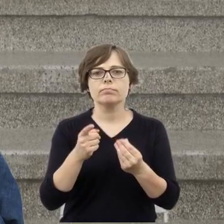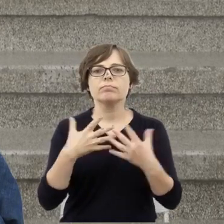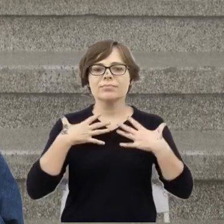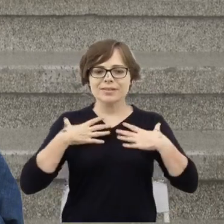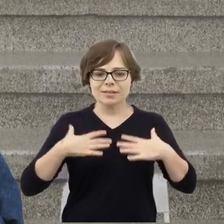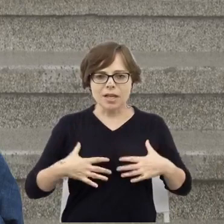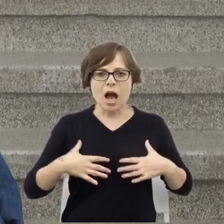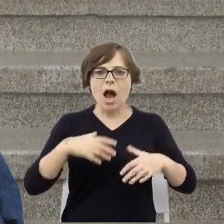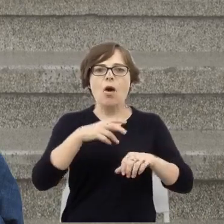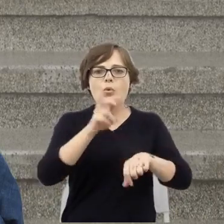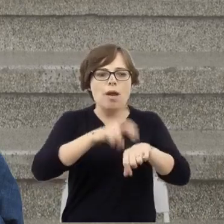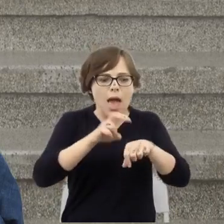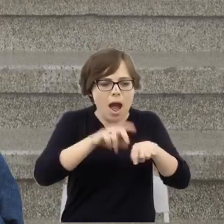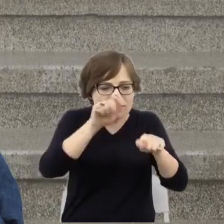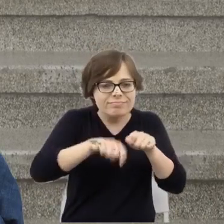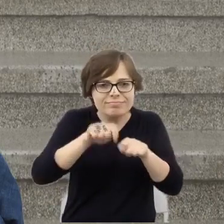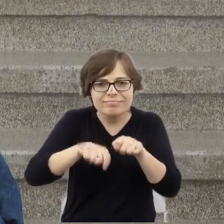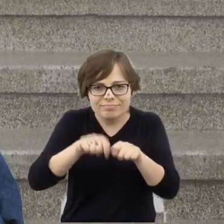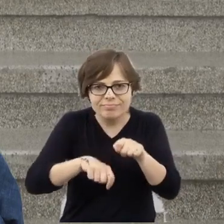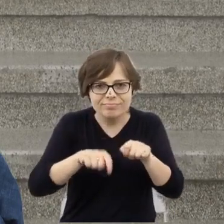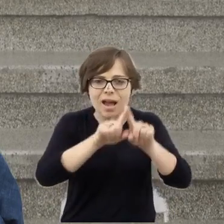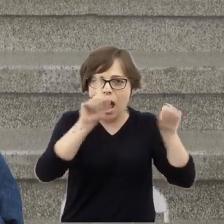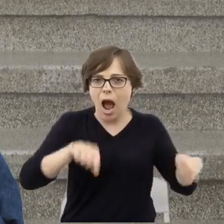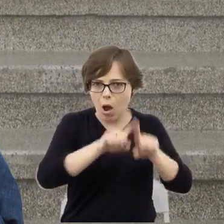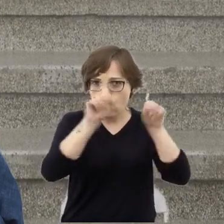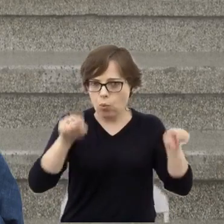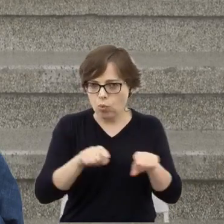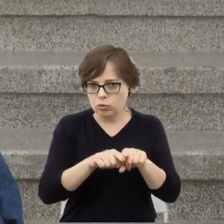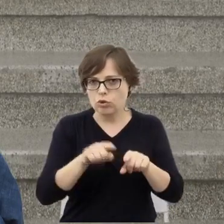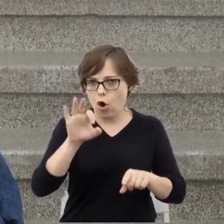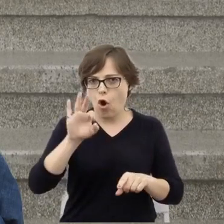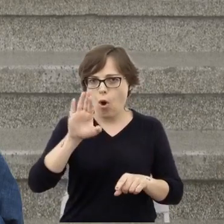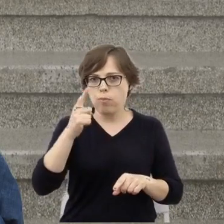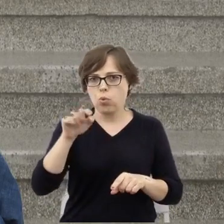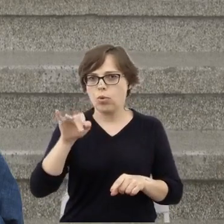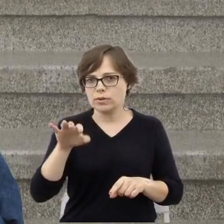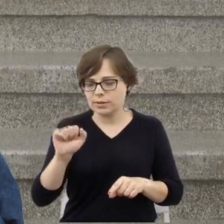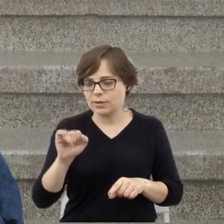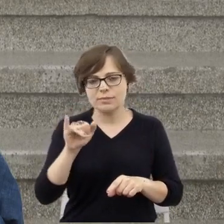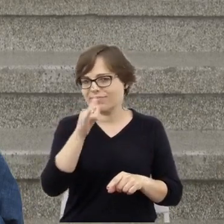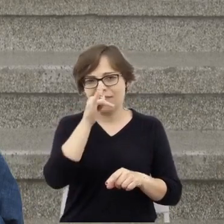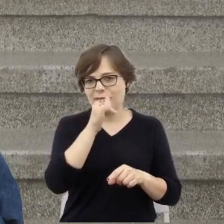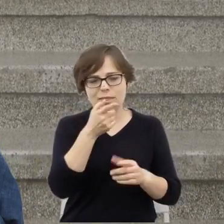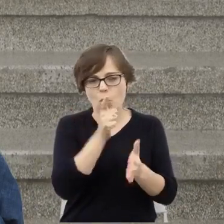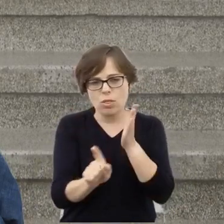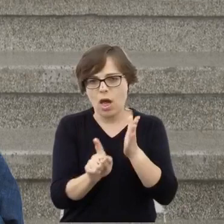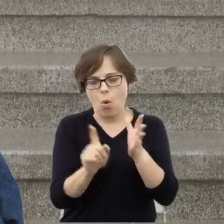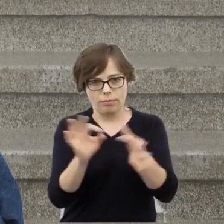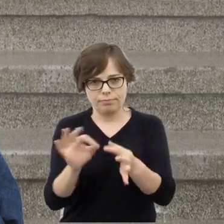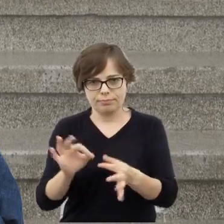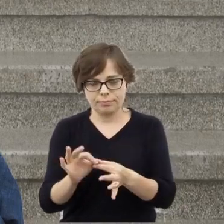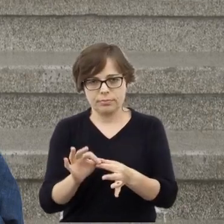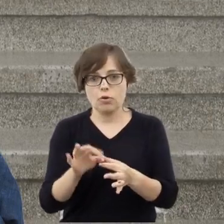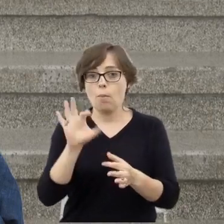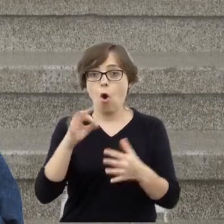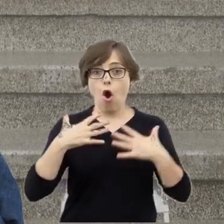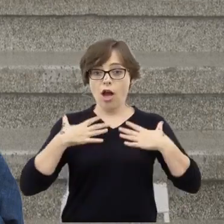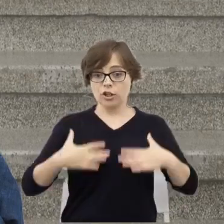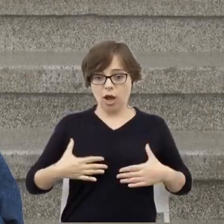czyli oględzin ciała, ponieważ ciał nie otwierano. W związku z tym te oględziny